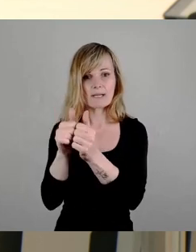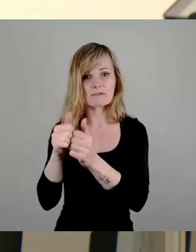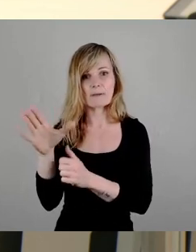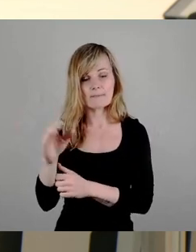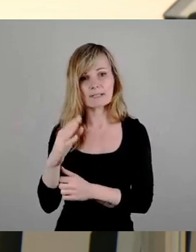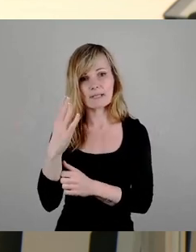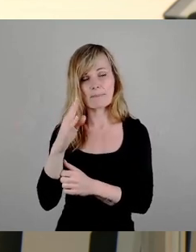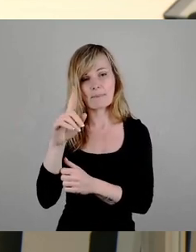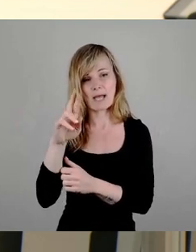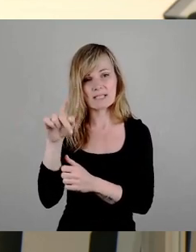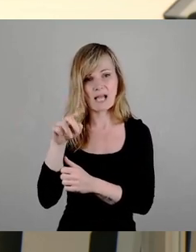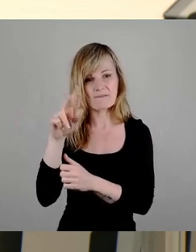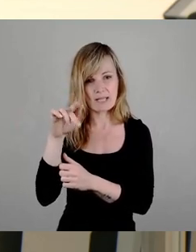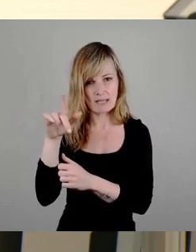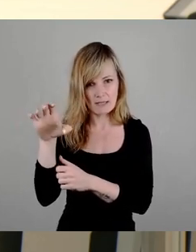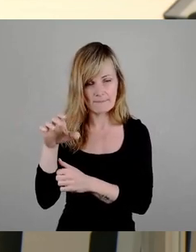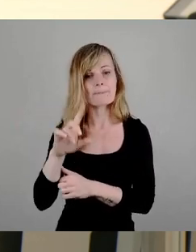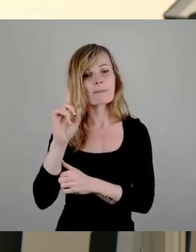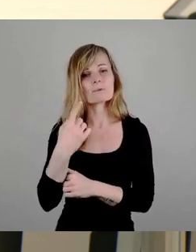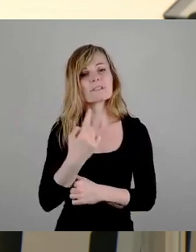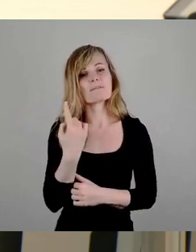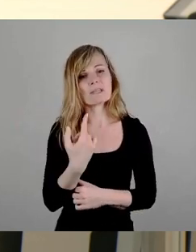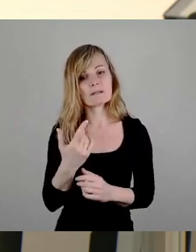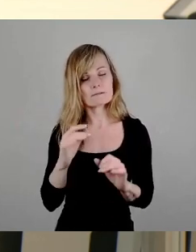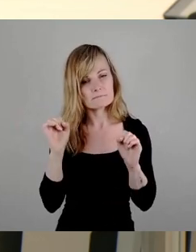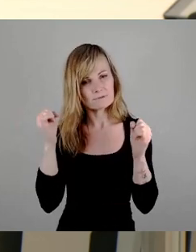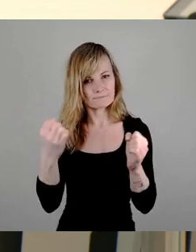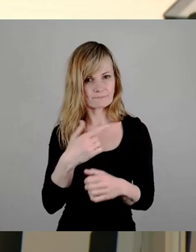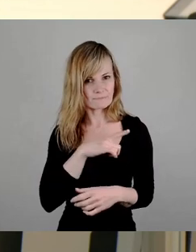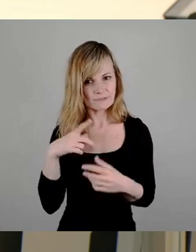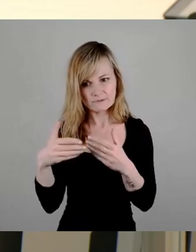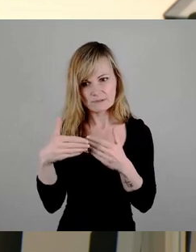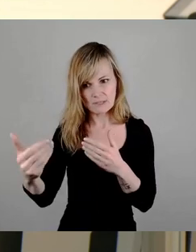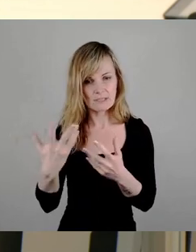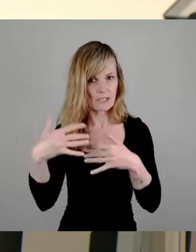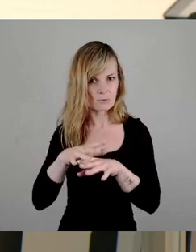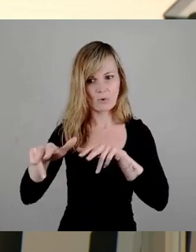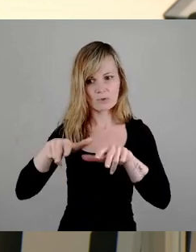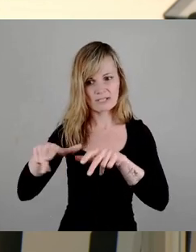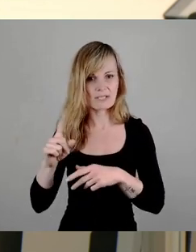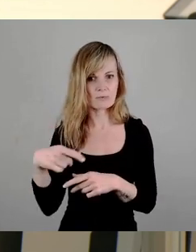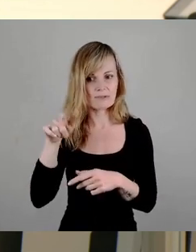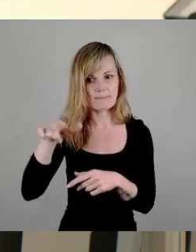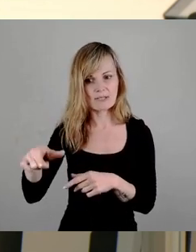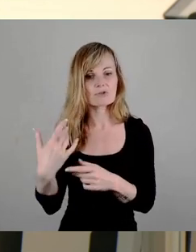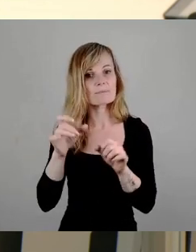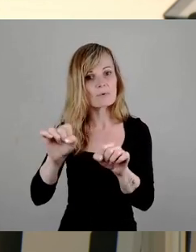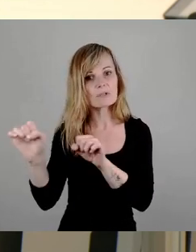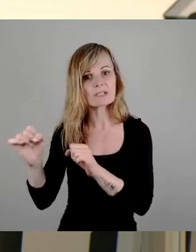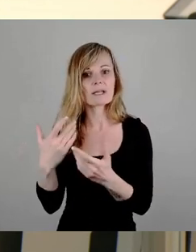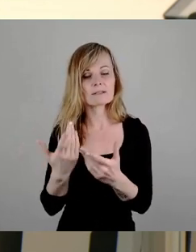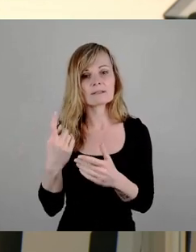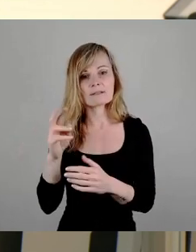Und da stand drin, dass wir unsere Bemühungen intensivieren, langfristige Integration zu organisieren und Menschen die Möglichkeit, die hier zugewandert sind,